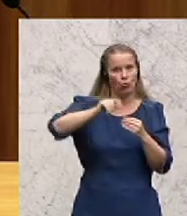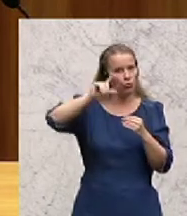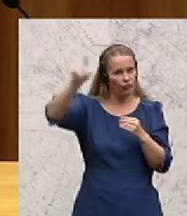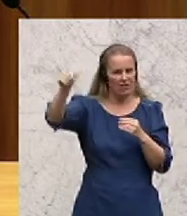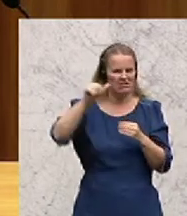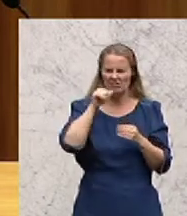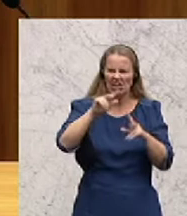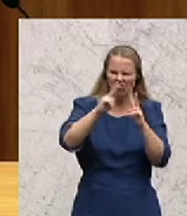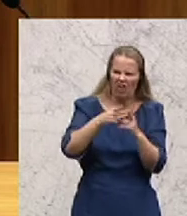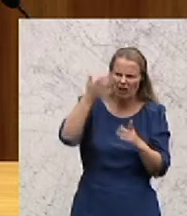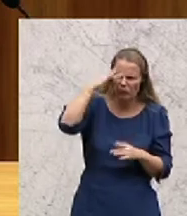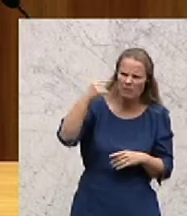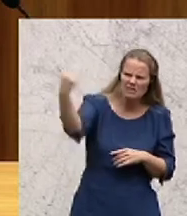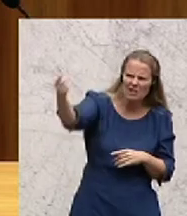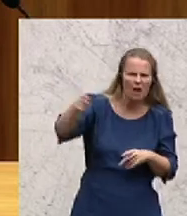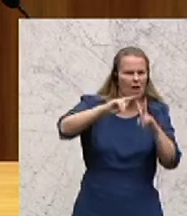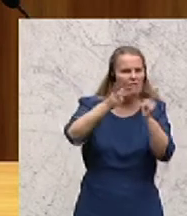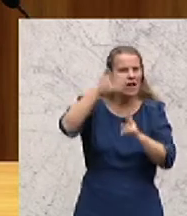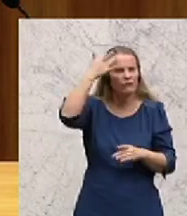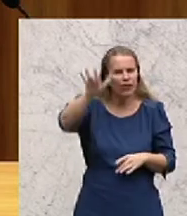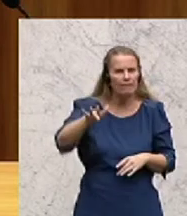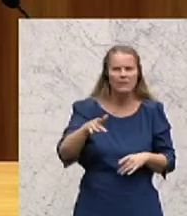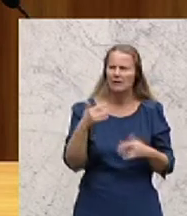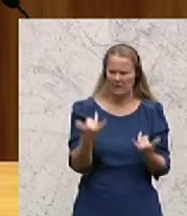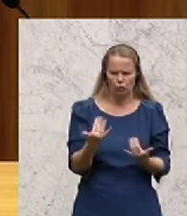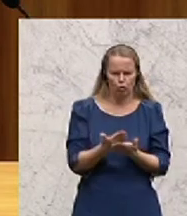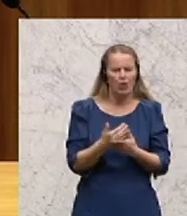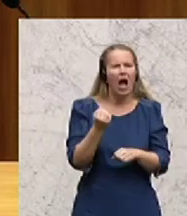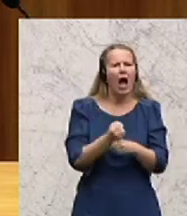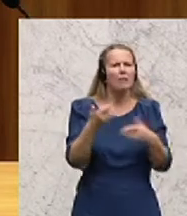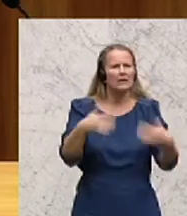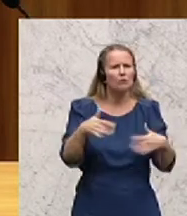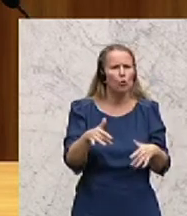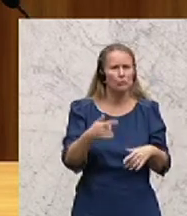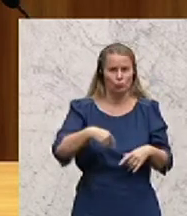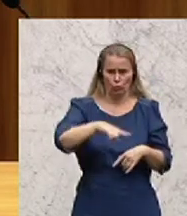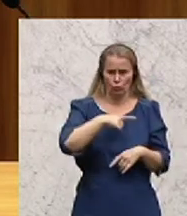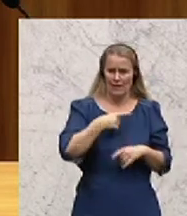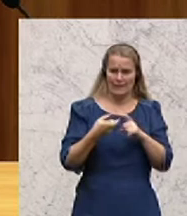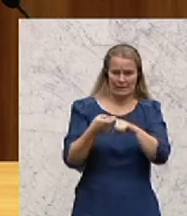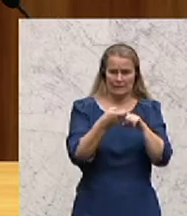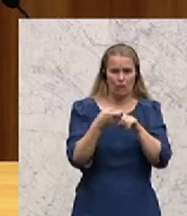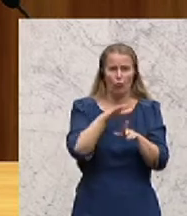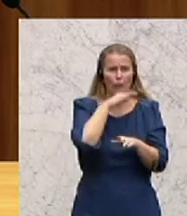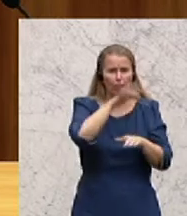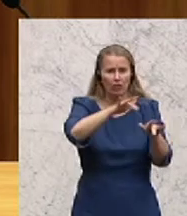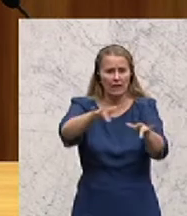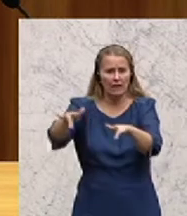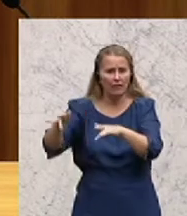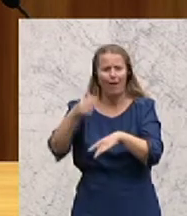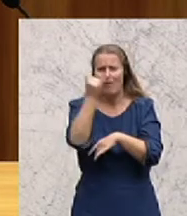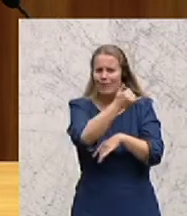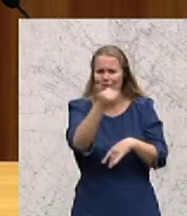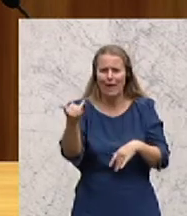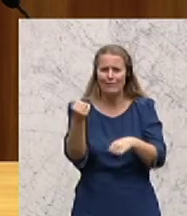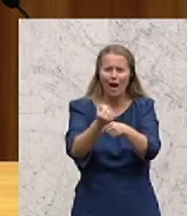nicht weltfremd. Sie sind weltfremd, wenn Sie wüssten, dass mittlerweile Arbeitslosigkeit in der Mitte unserer Gesellschaft angekommen ist, dass jede und